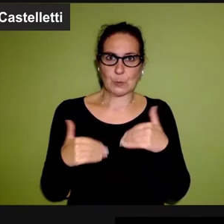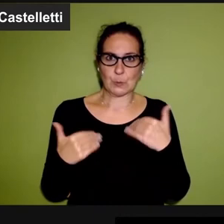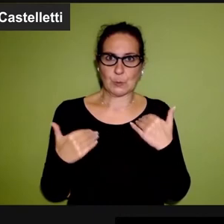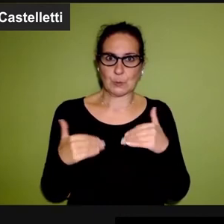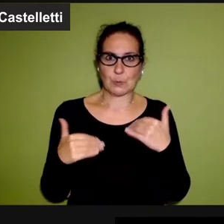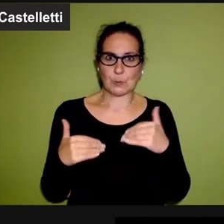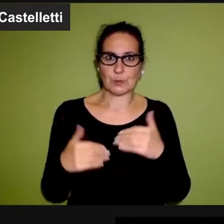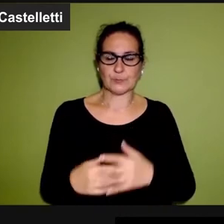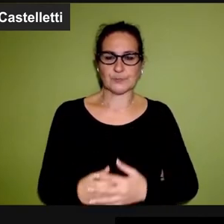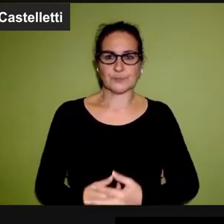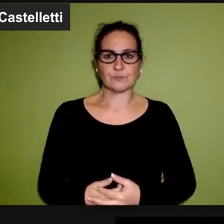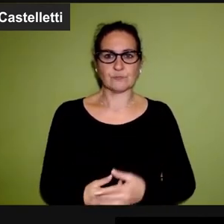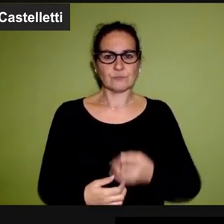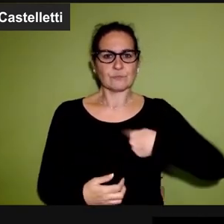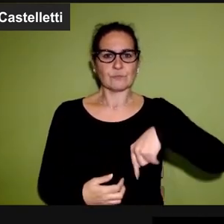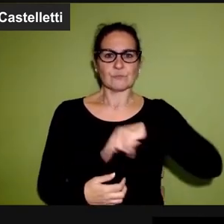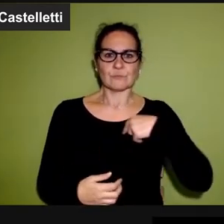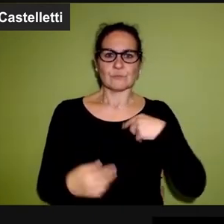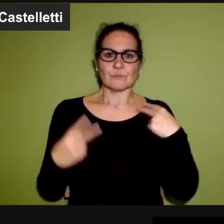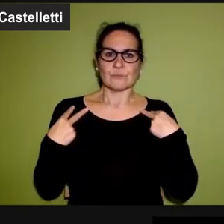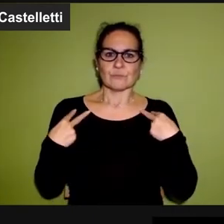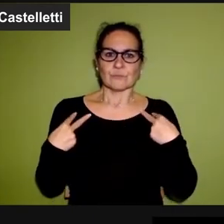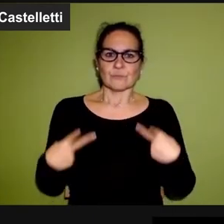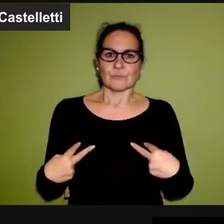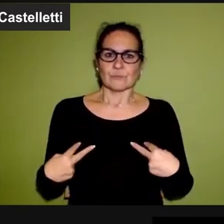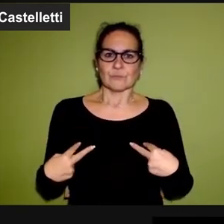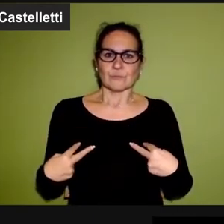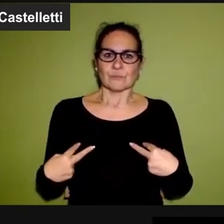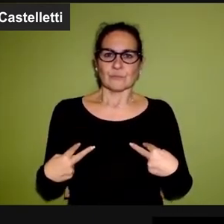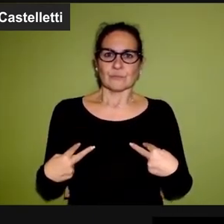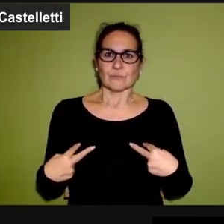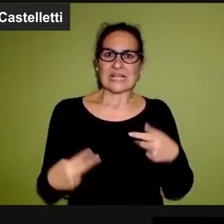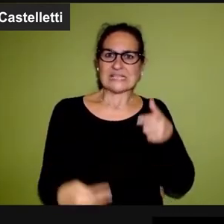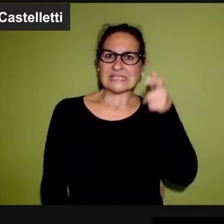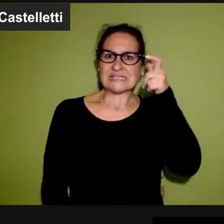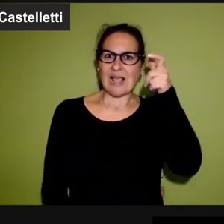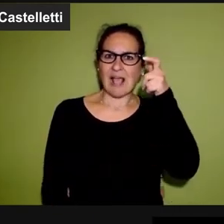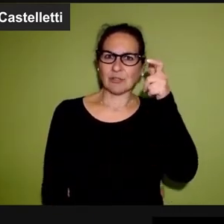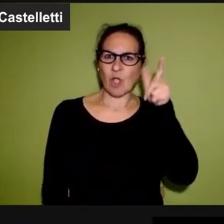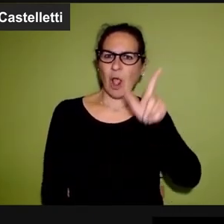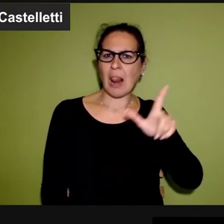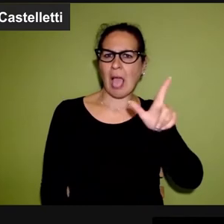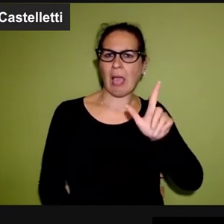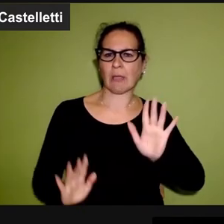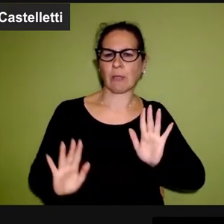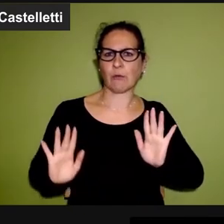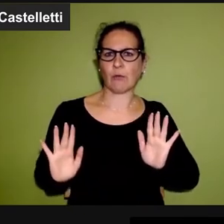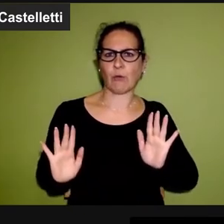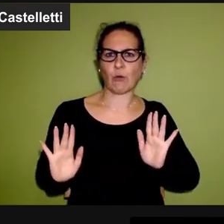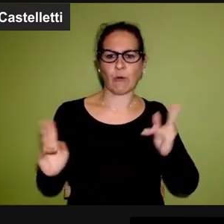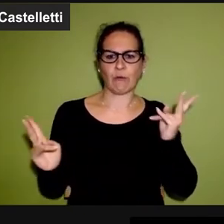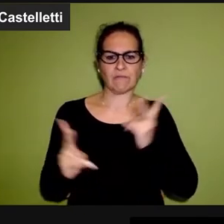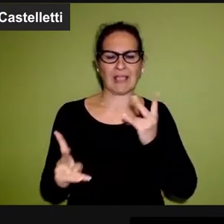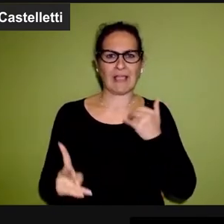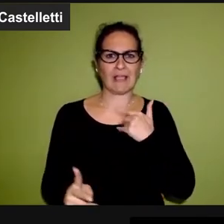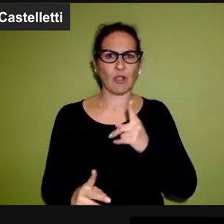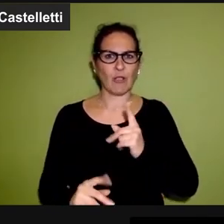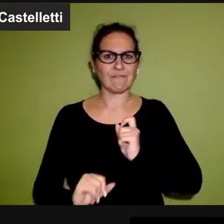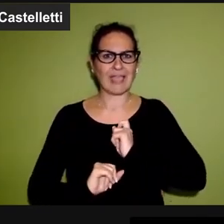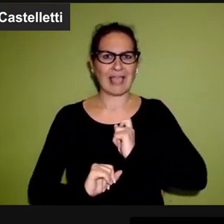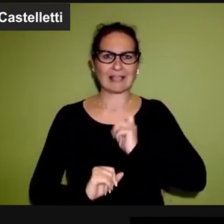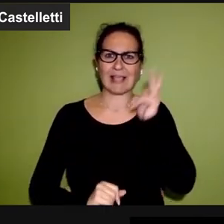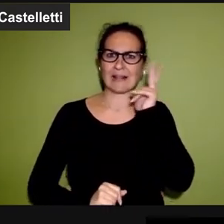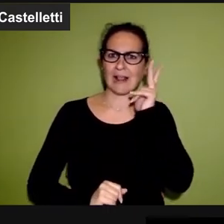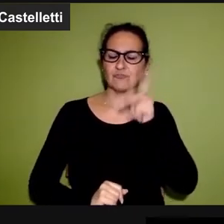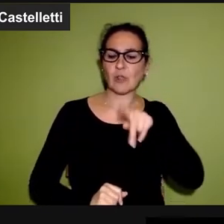'ammissione devastante perché siccome noi viviamo in uno stato laico in cui la fede è una questione